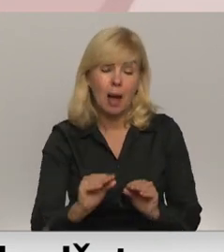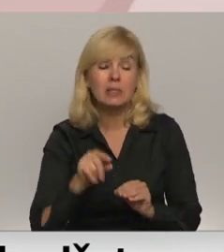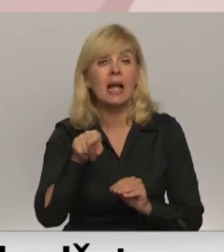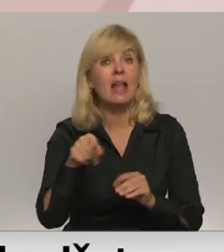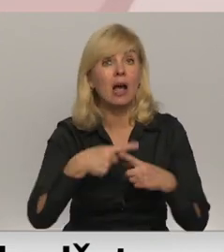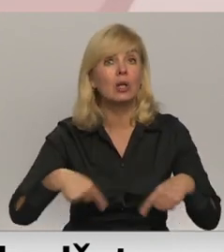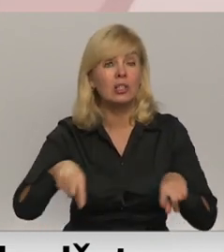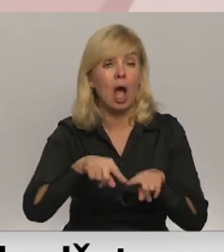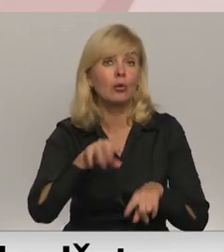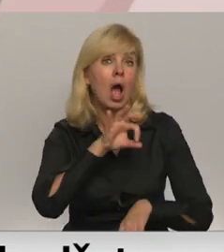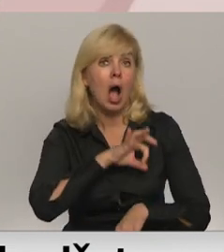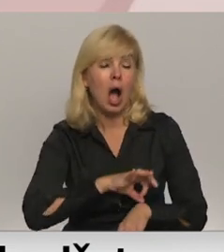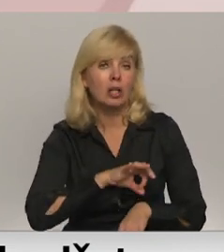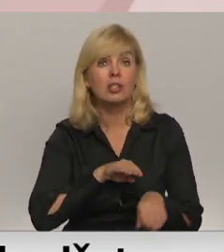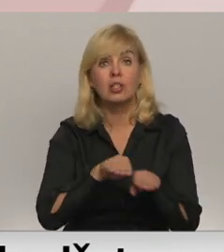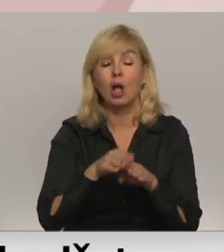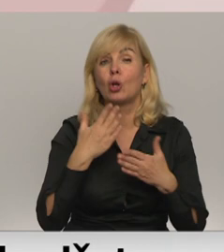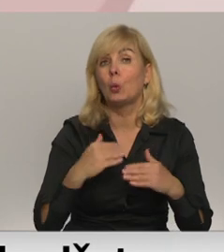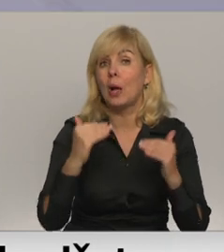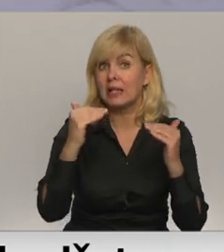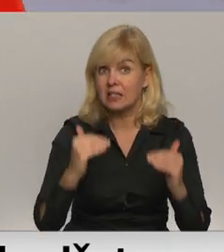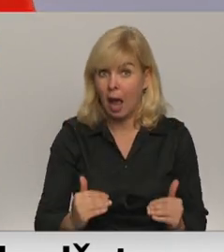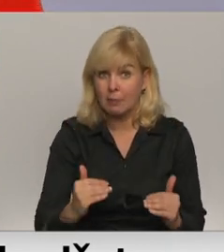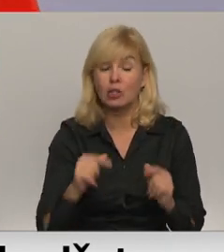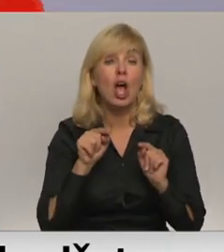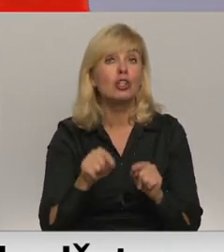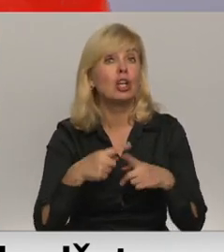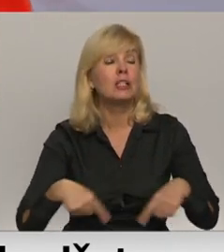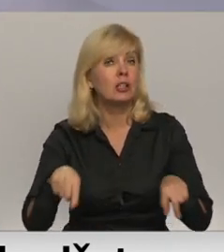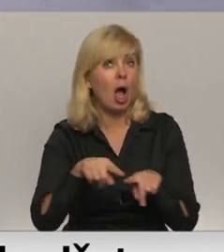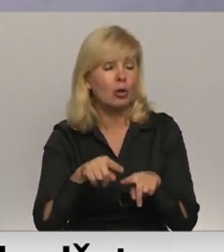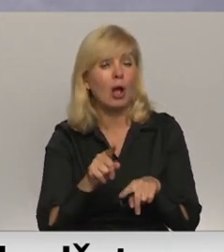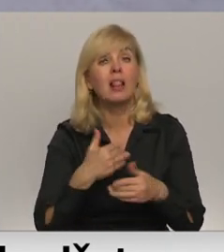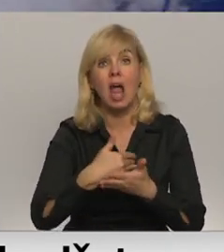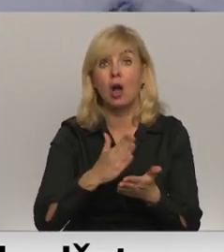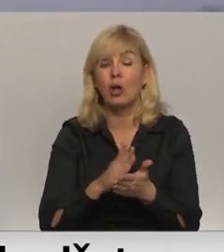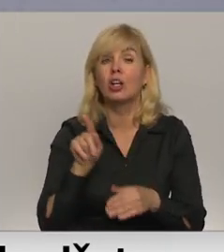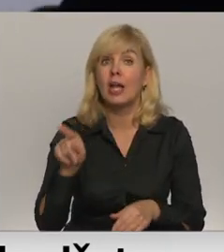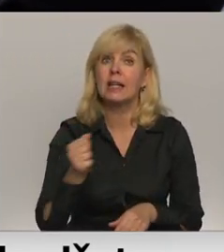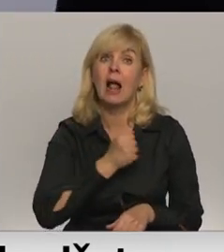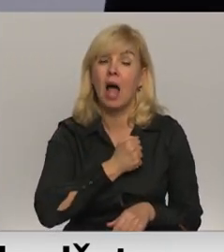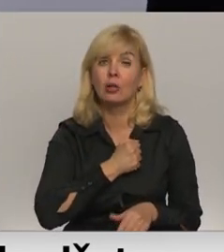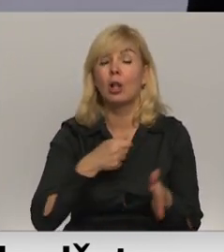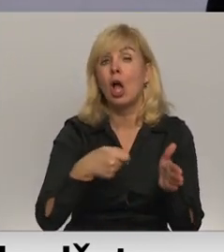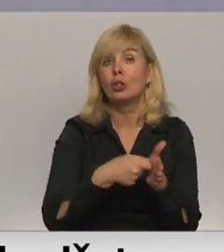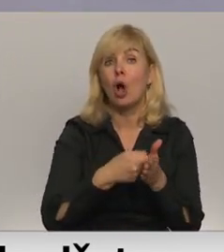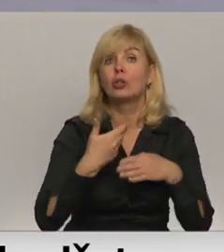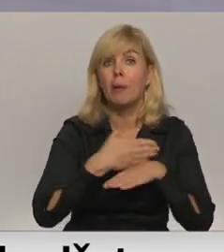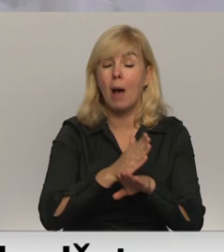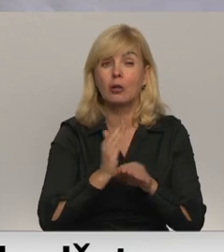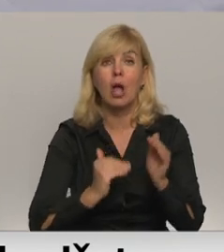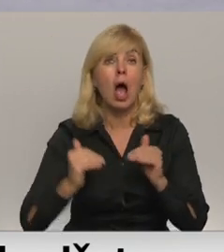teritorijās, kur algas ir savīznoši zemākas. Un šīs teritorijas paesvarā ir Latgalē. Dotāciju pārdalīs